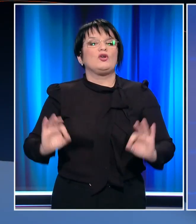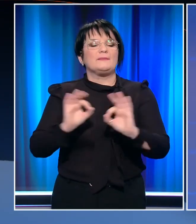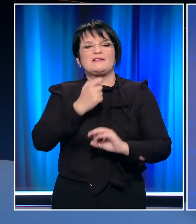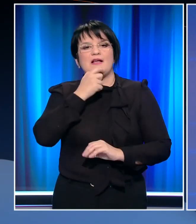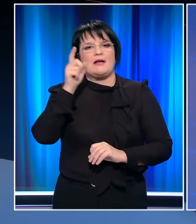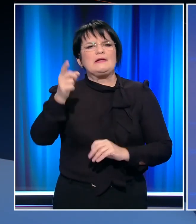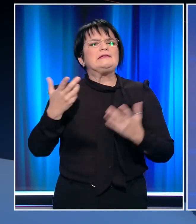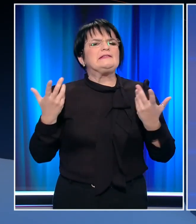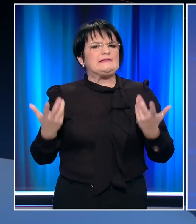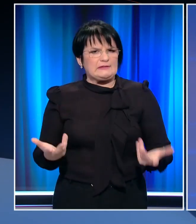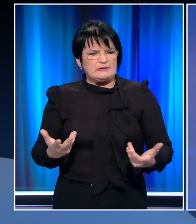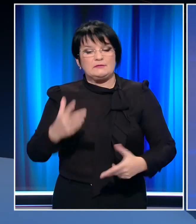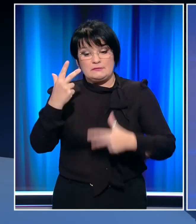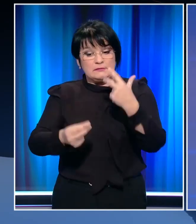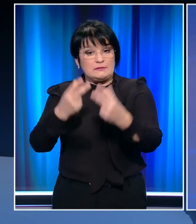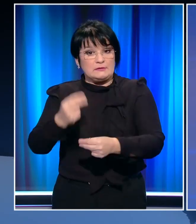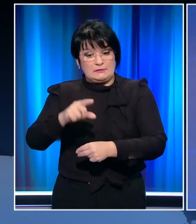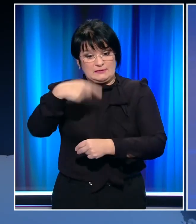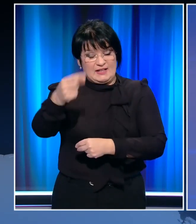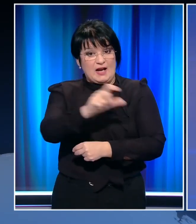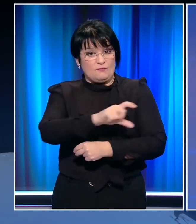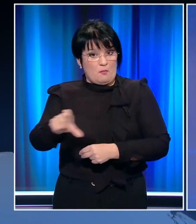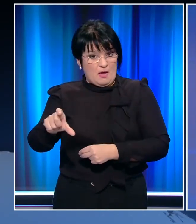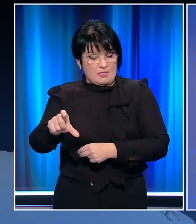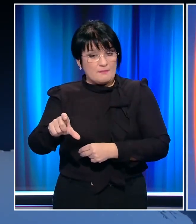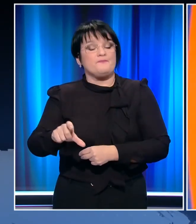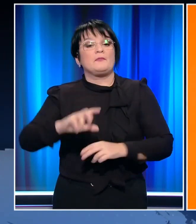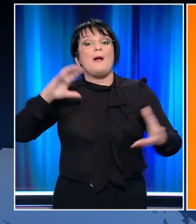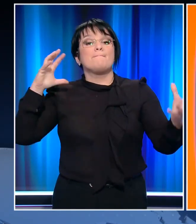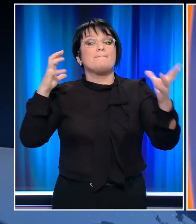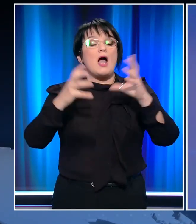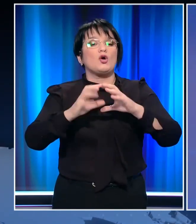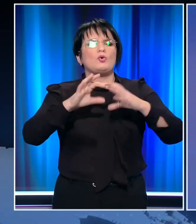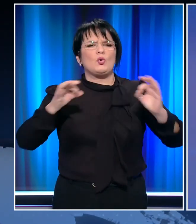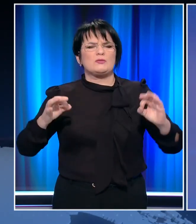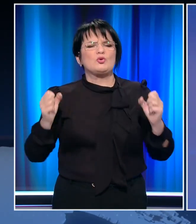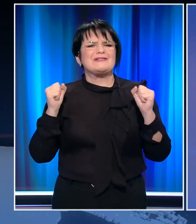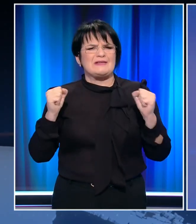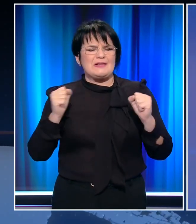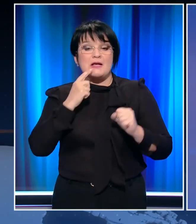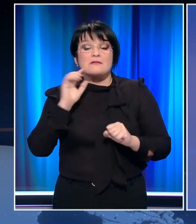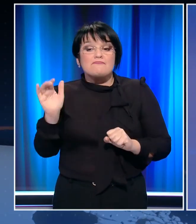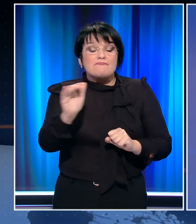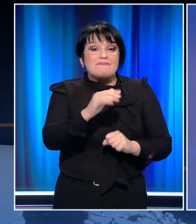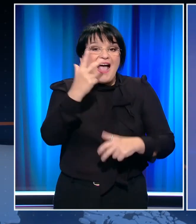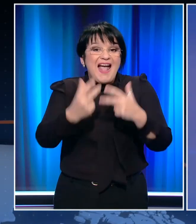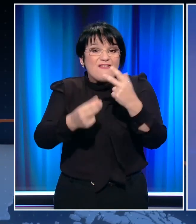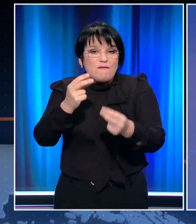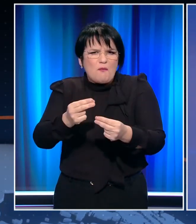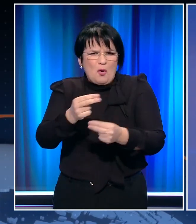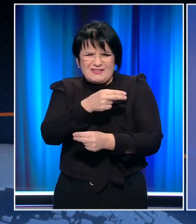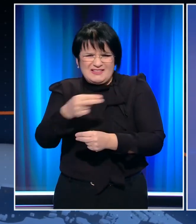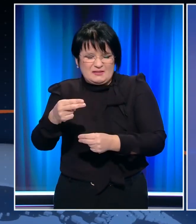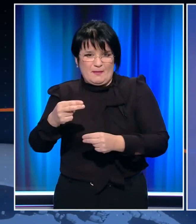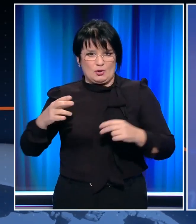στη Βρετανία για τους πρώτους εμβολιασμούς μέσα στην ερχόμενη εβδομάδα. Ο Παγκόσμιος Οργανισμός Υγείας Πάντως προειδοποιεί πως το εμβόλιο δεν σημαίνει